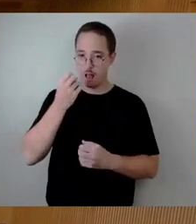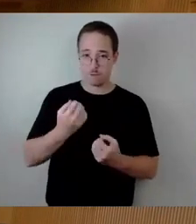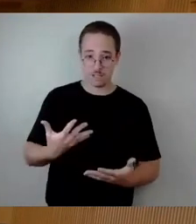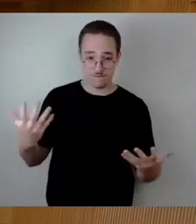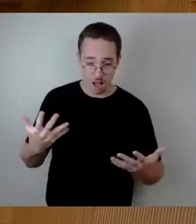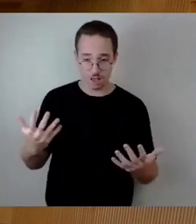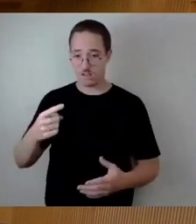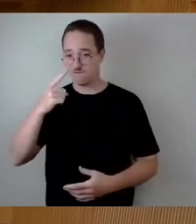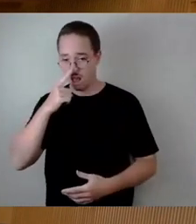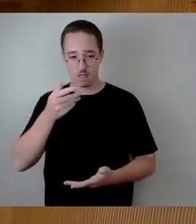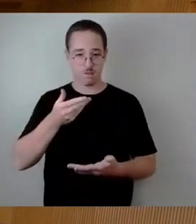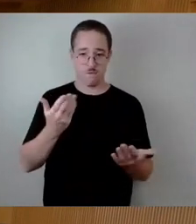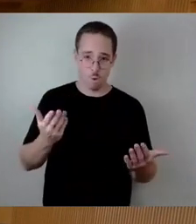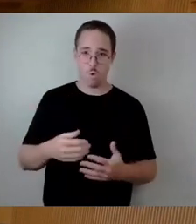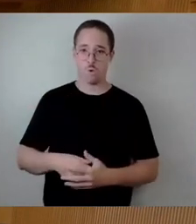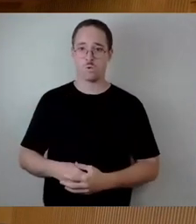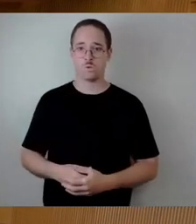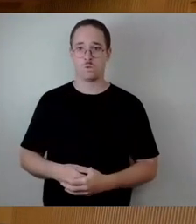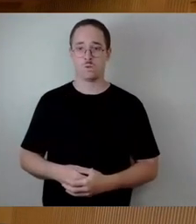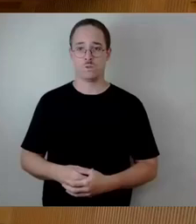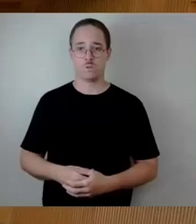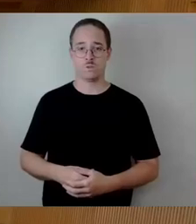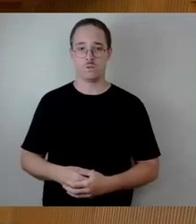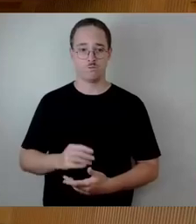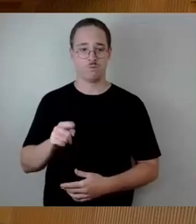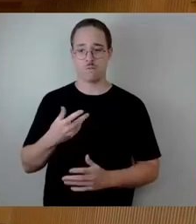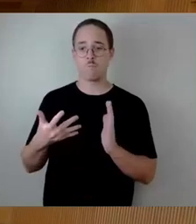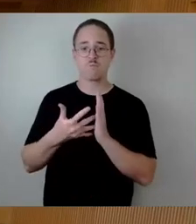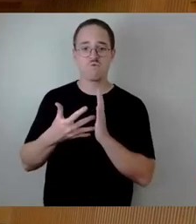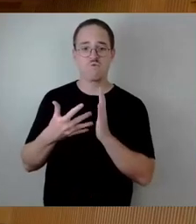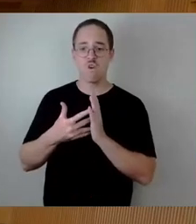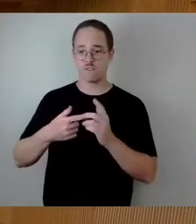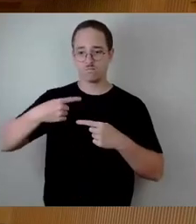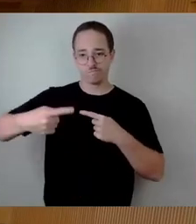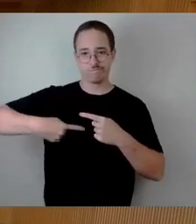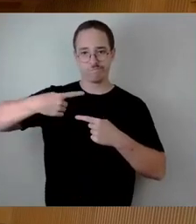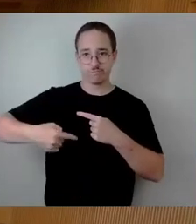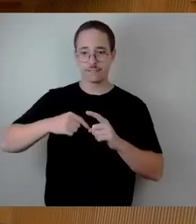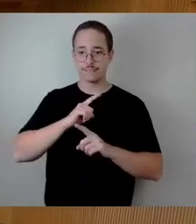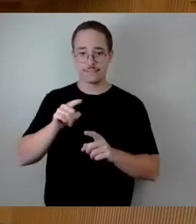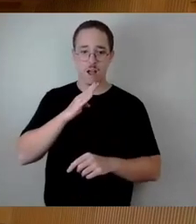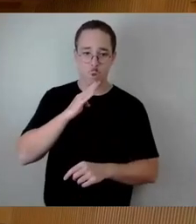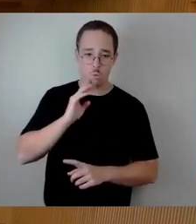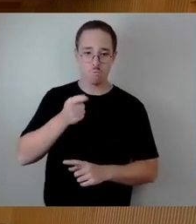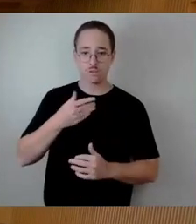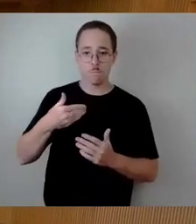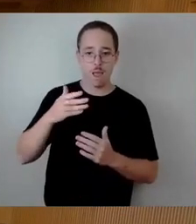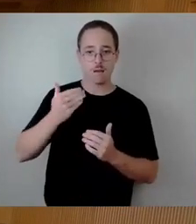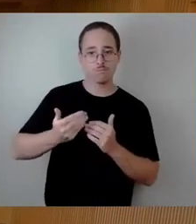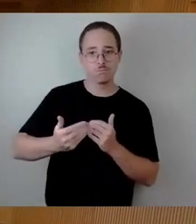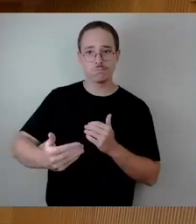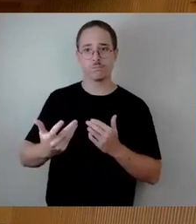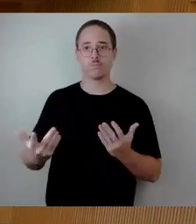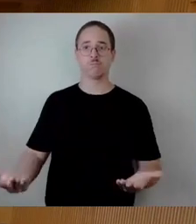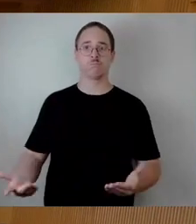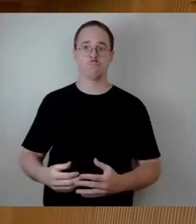oder es sind eben auch entsprechende Prüfzyklen nicht ausreichend in den deutschen Vorschriften. Alle die Thematiken